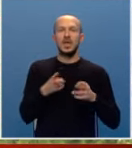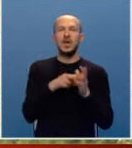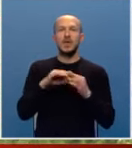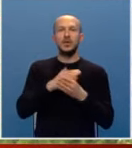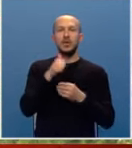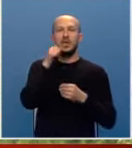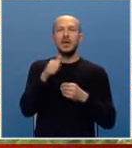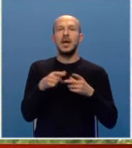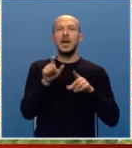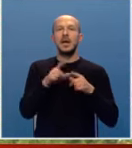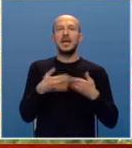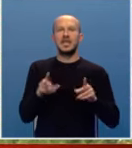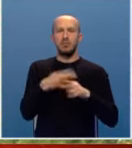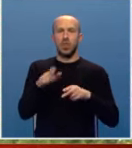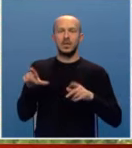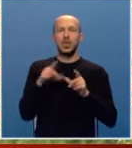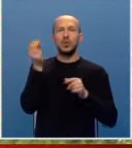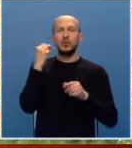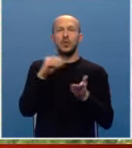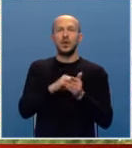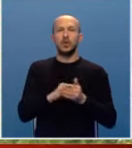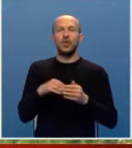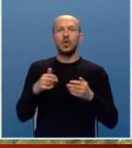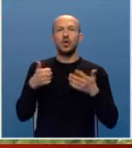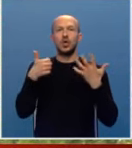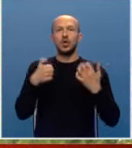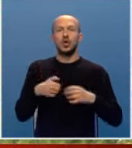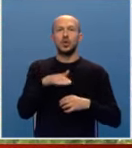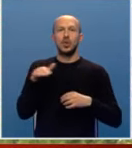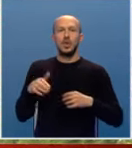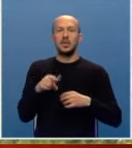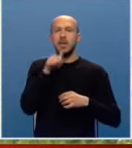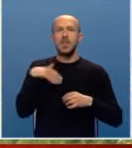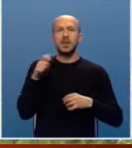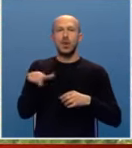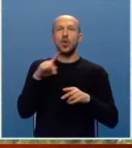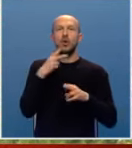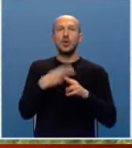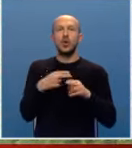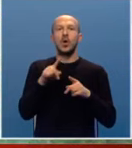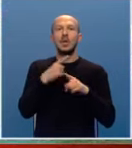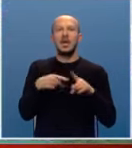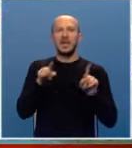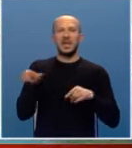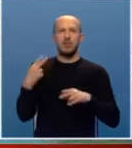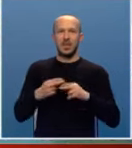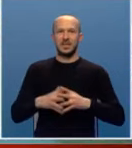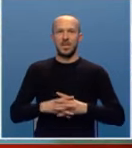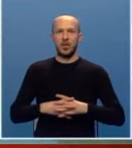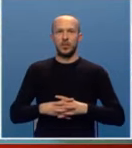na Međunarodni dan rijetke bolesti. U Srpskoj je registrovano oko 600 djece i mladih oboljelih od rijetke bolesti.